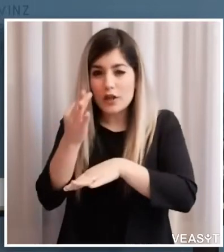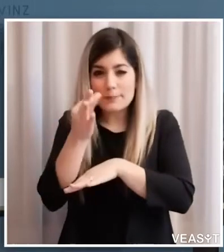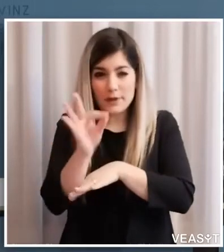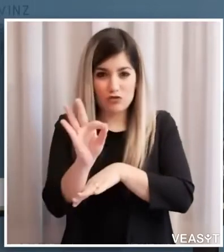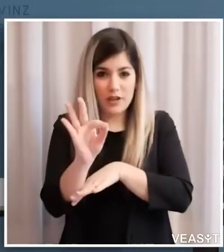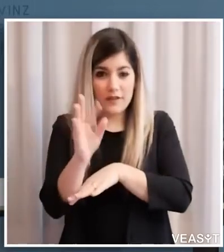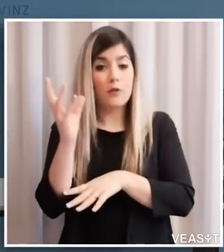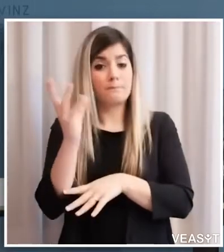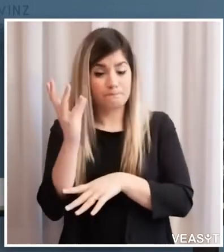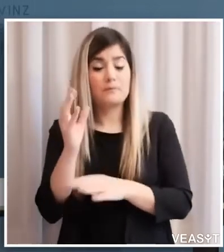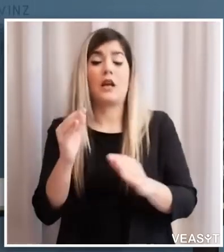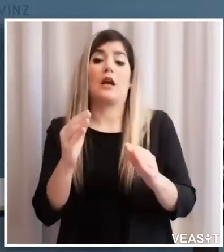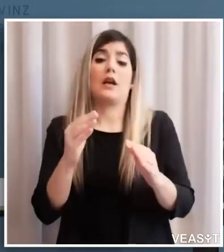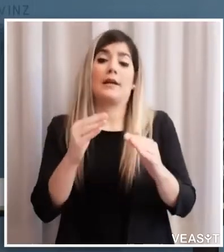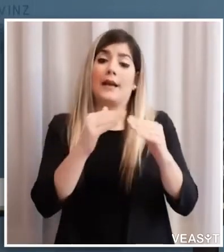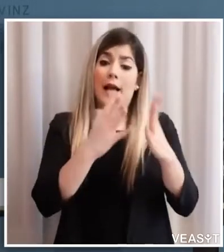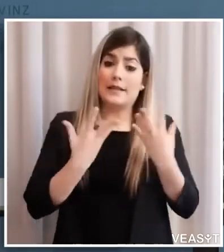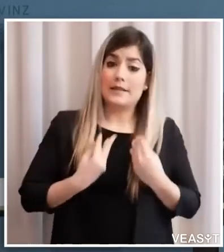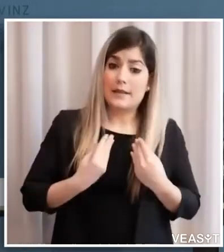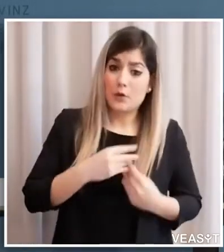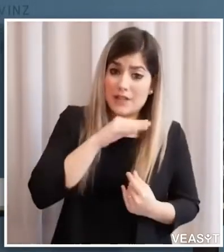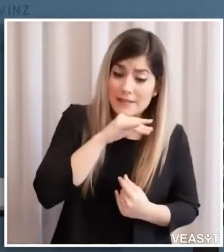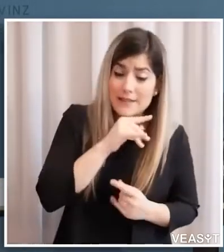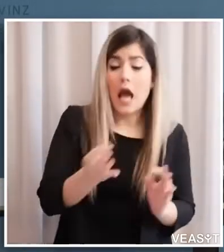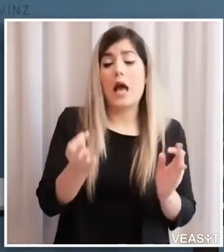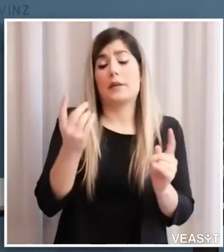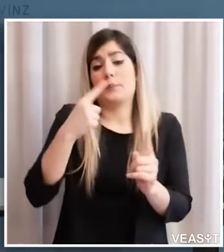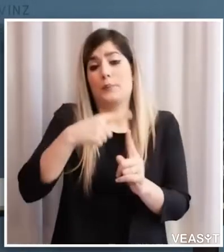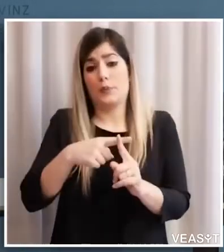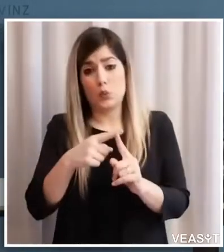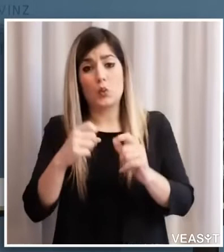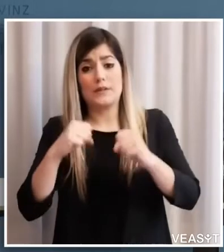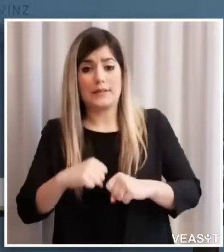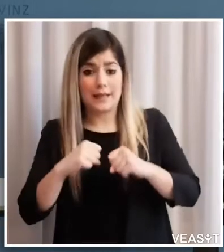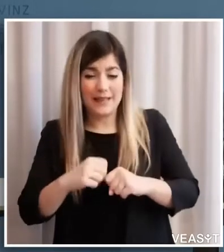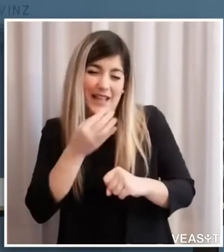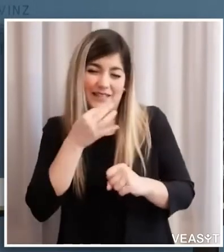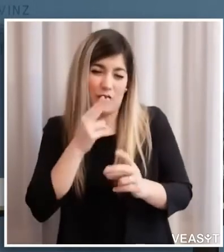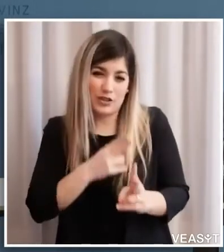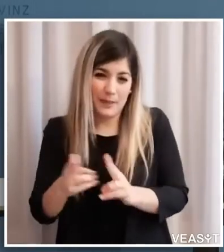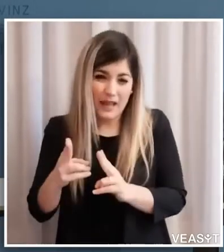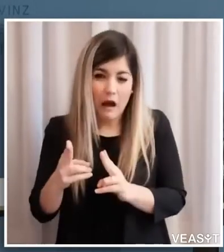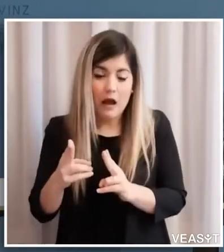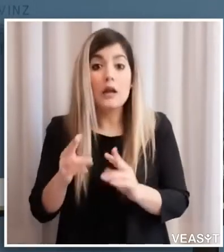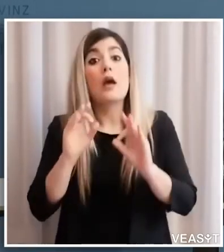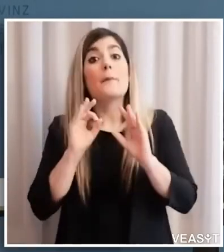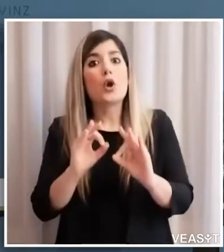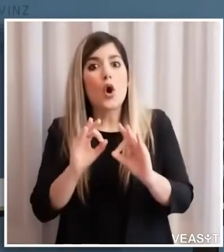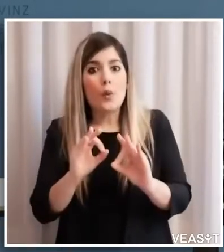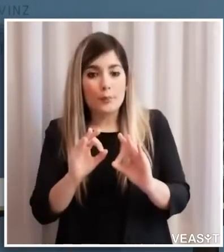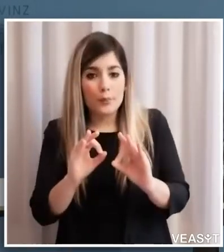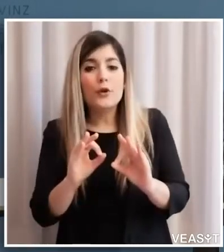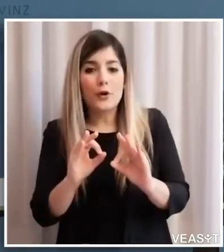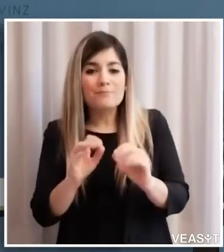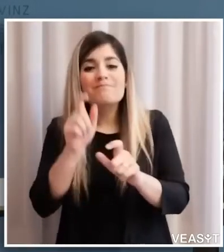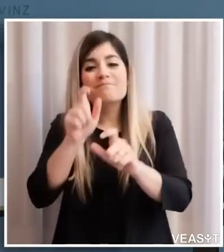le strutture per gli anziani ma anche la sanità, cioè gli ospedali, soprattutto per quanto riguarda anche